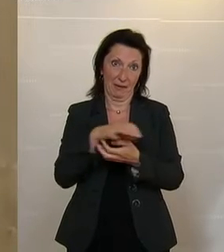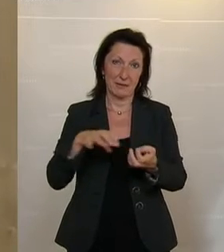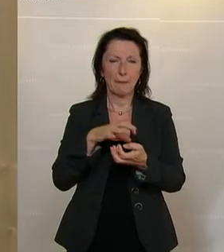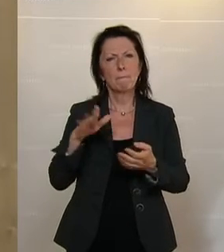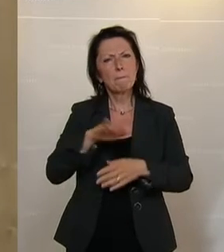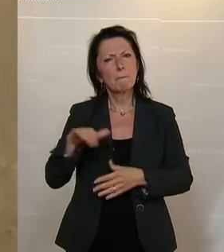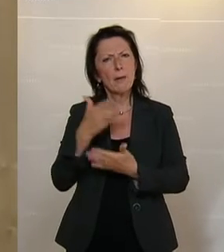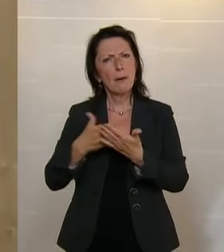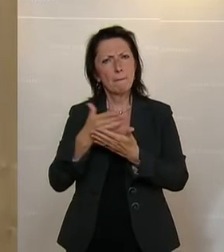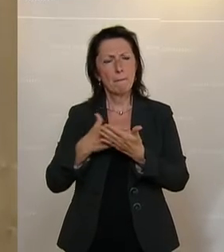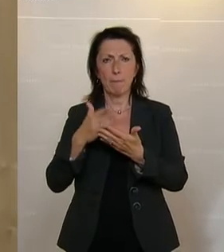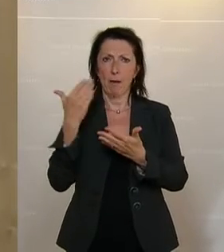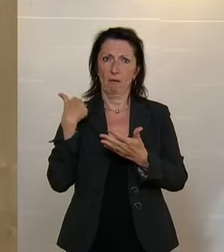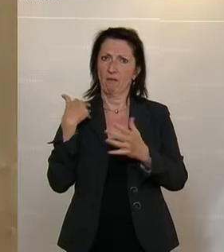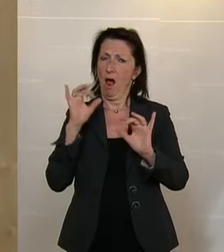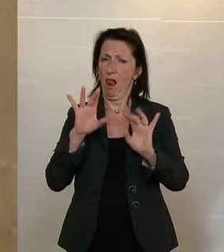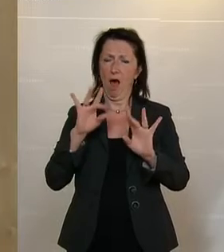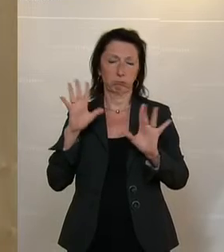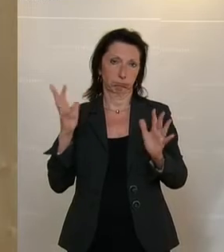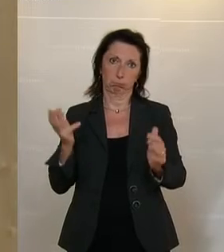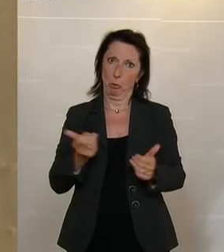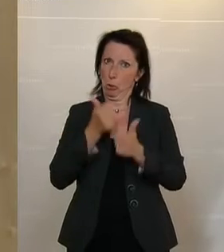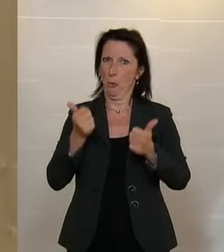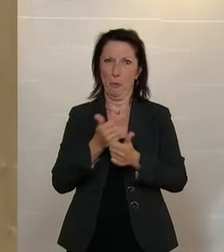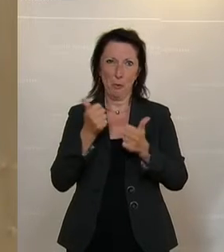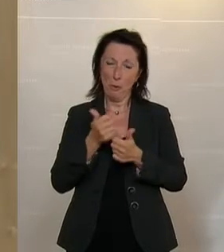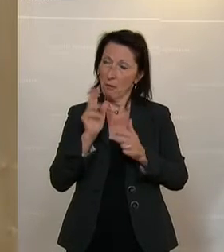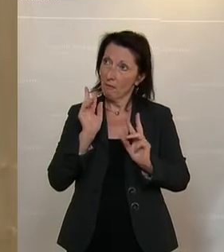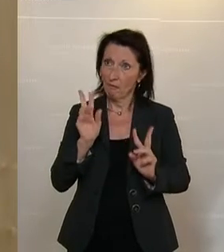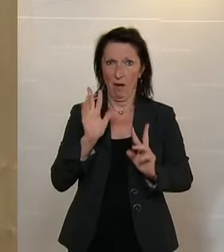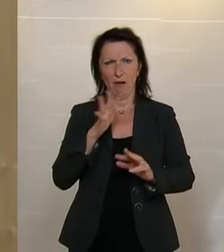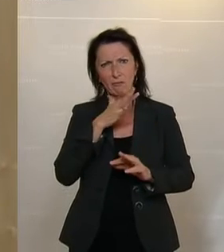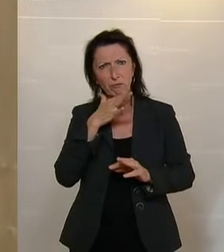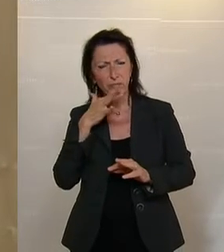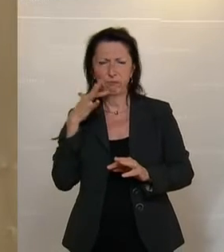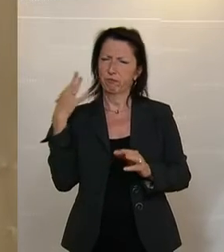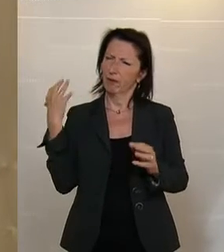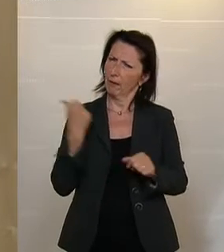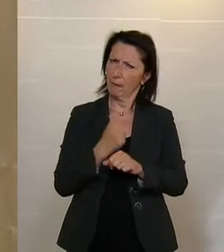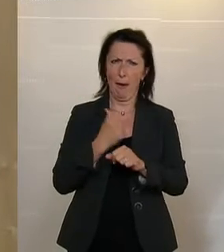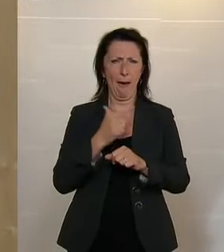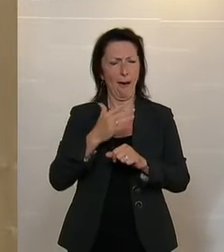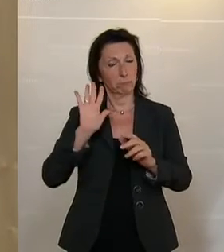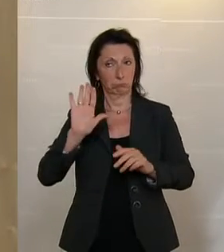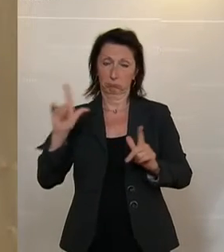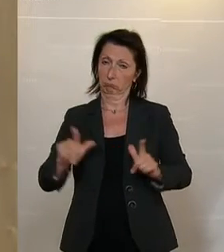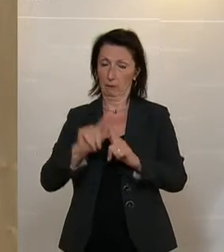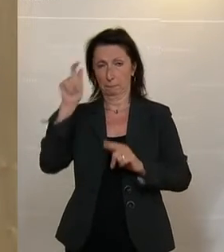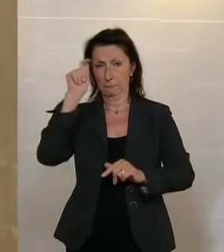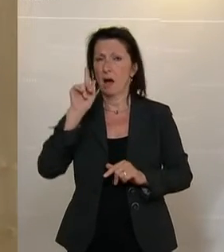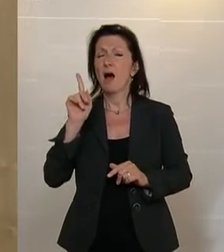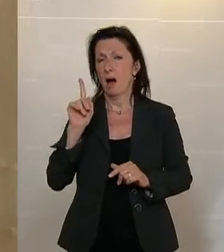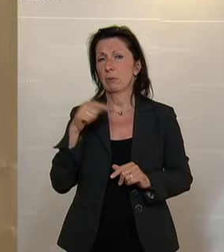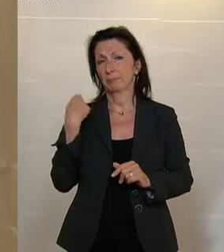Bildungsbereich gab es ganz, ganz tolle Lehrerinnen und Lehrer, die ganz, ganz viel und Großartiges geleistet haben. Aber wir wissen schon auch noch von